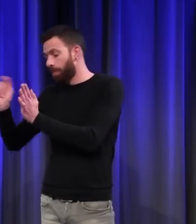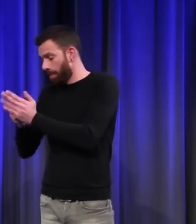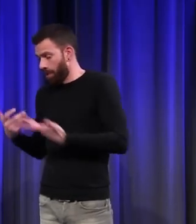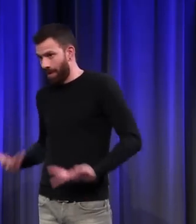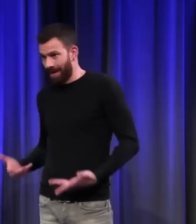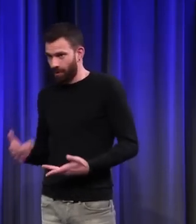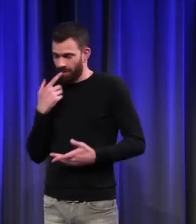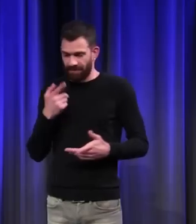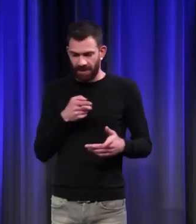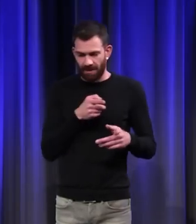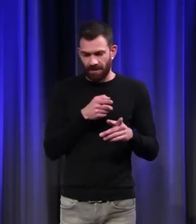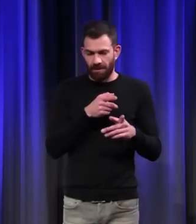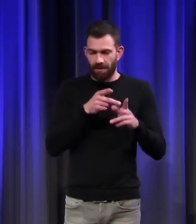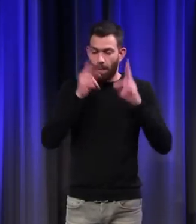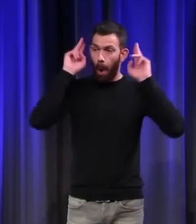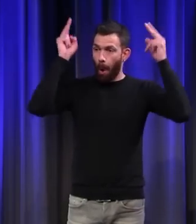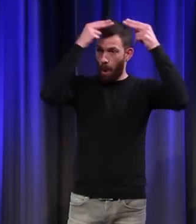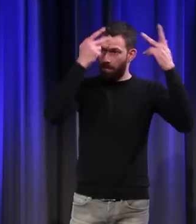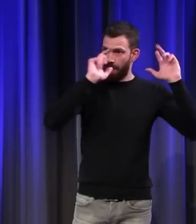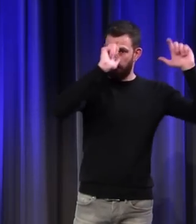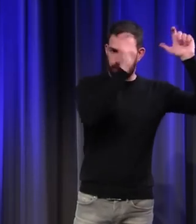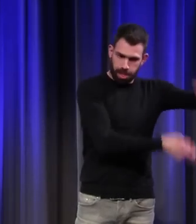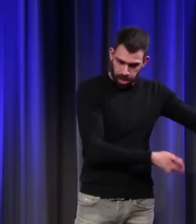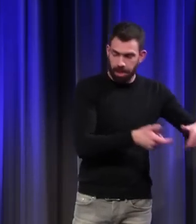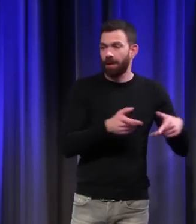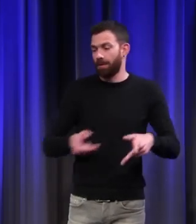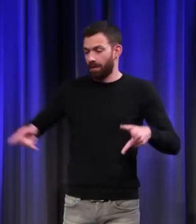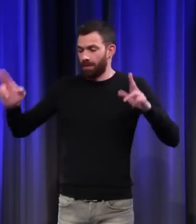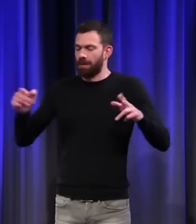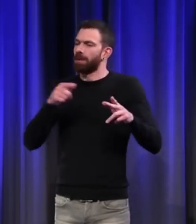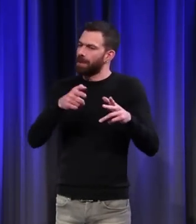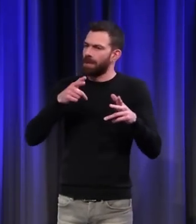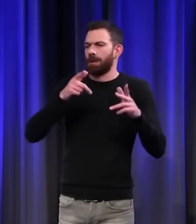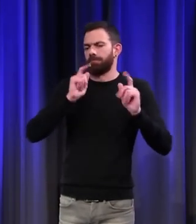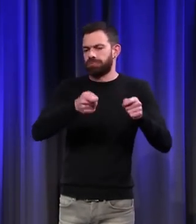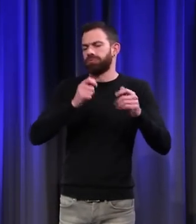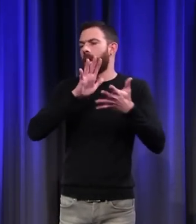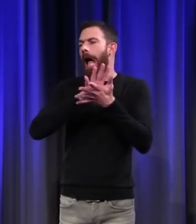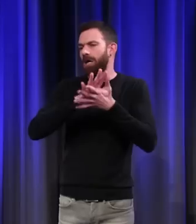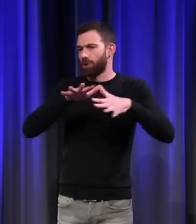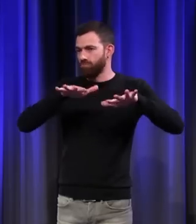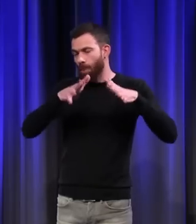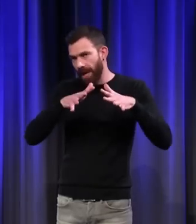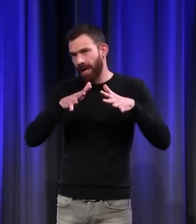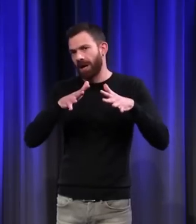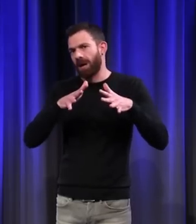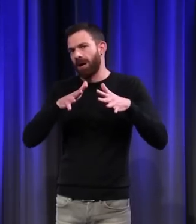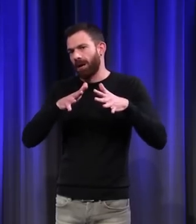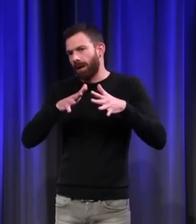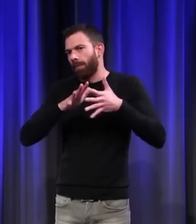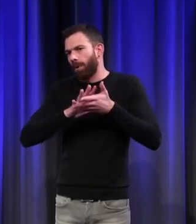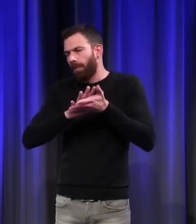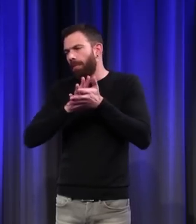romain et le XIVe siècle, est déjà appelée l'Âge moyen. Et puis, l'expression va commencer à s